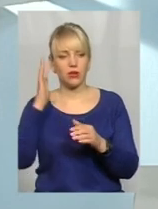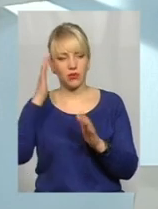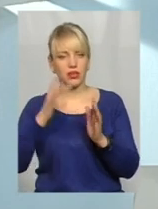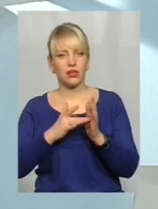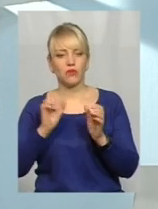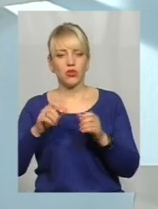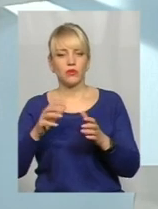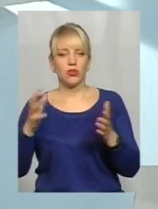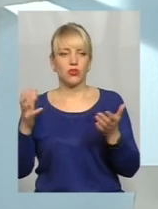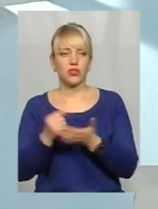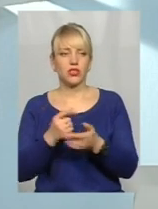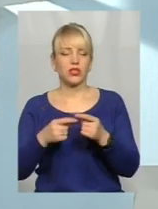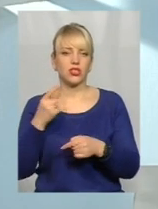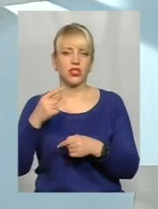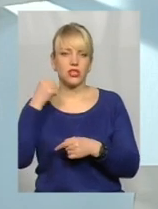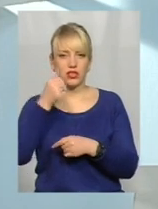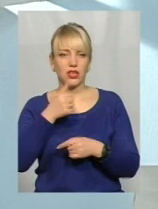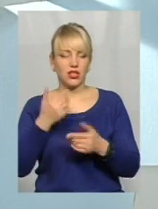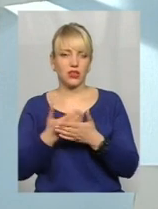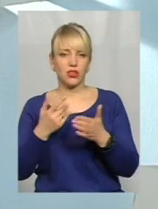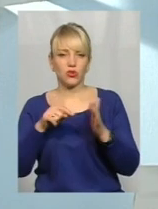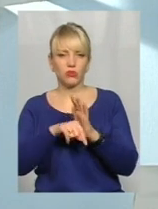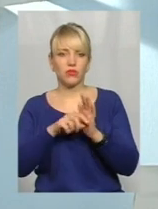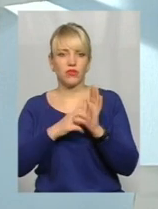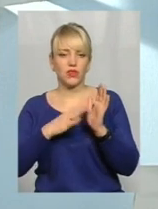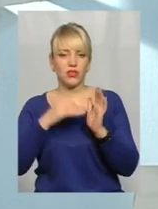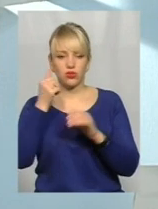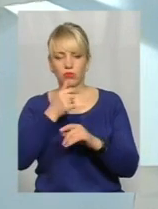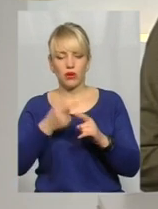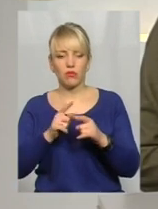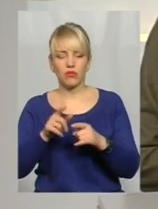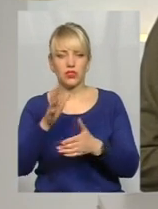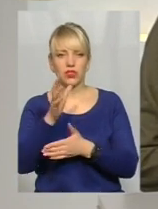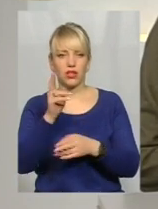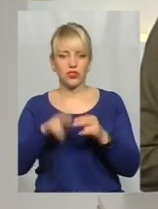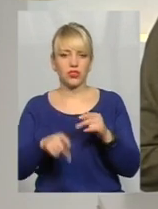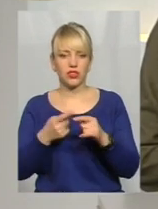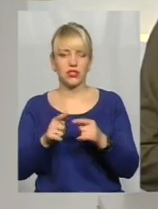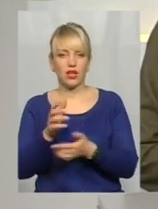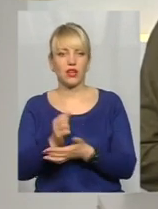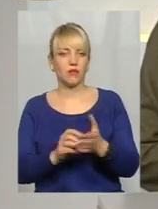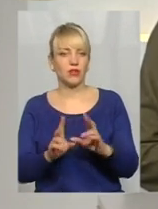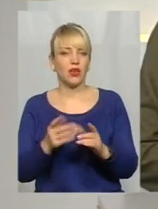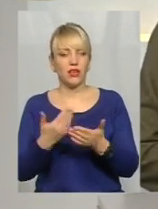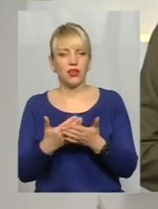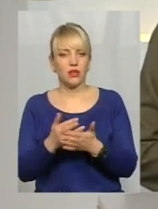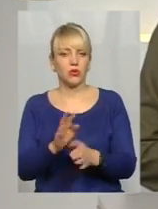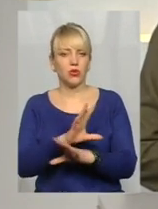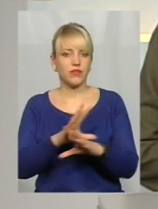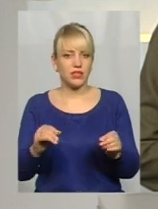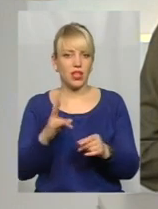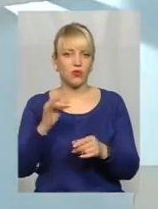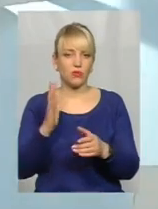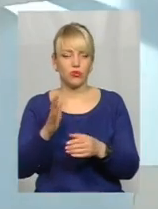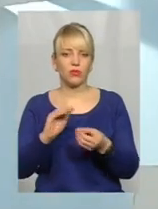елементарно через рік майже. Тобто в 2019 році ми вичерпуємо цей ліміт і нібито все. А далі вже були проблеми з